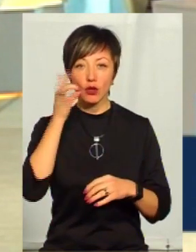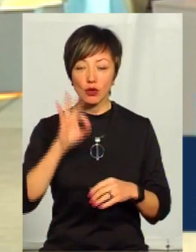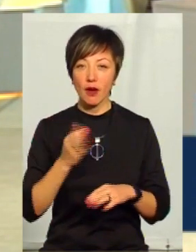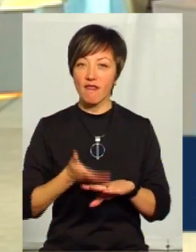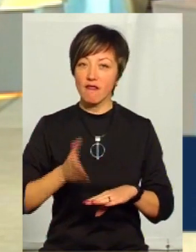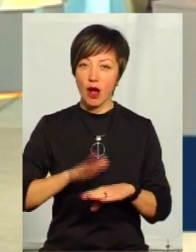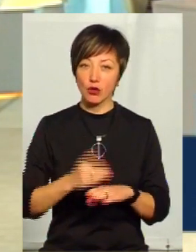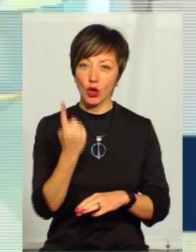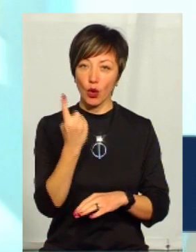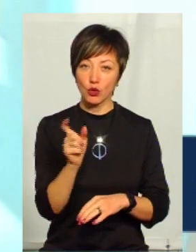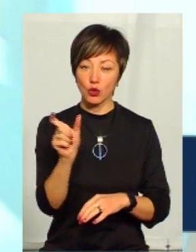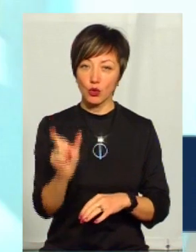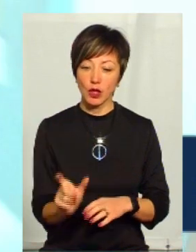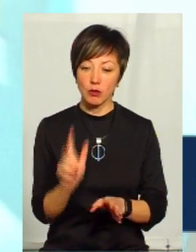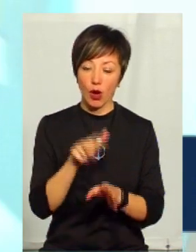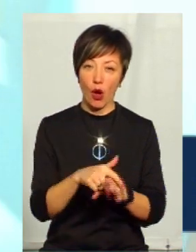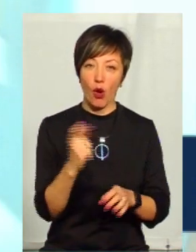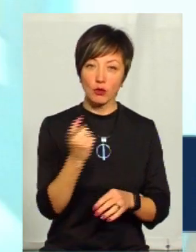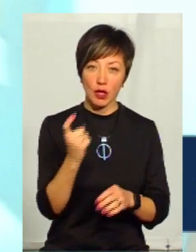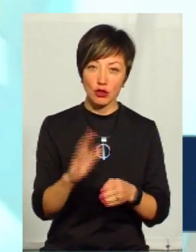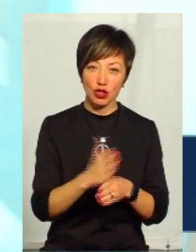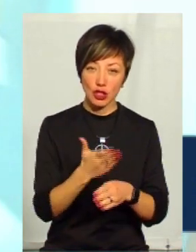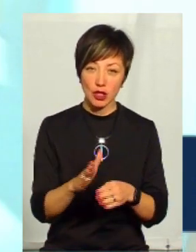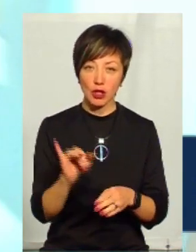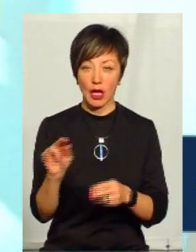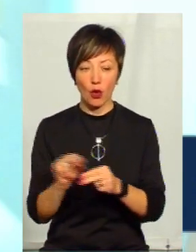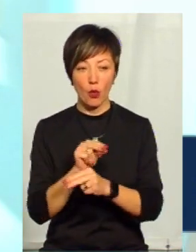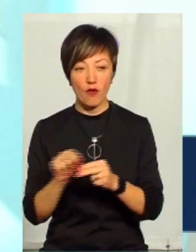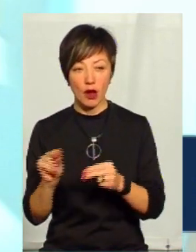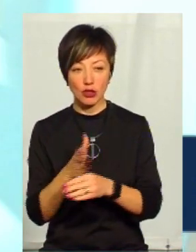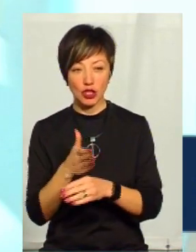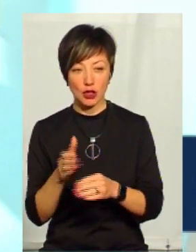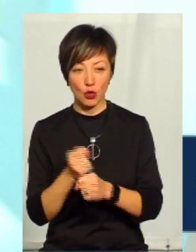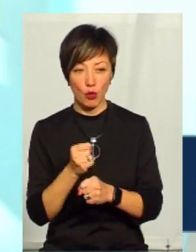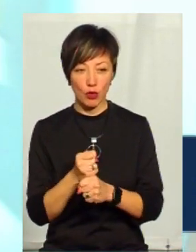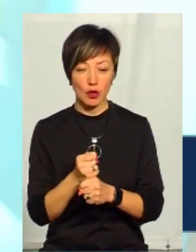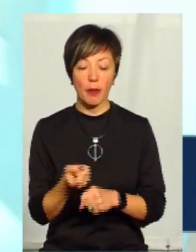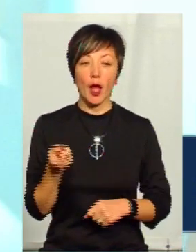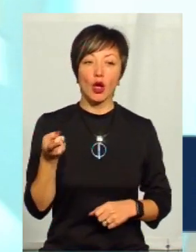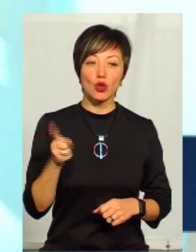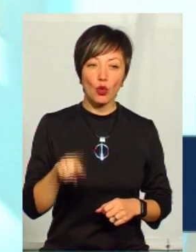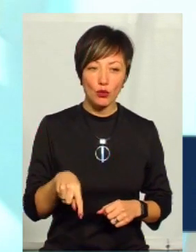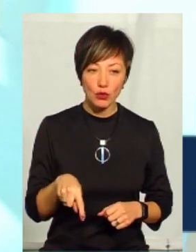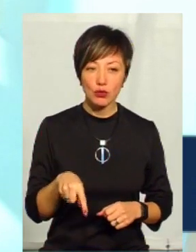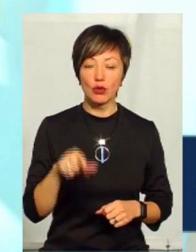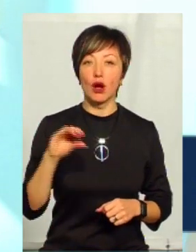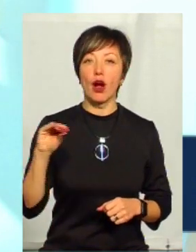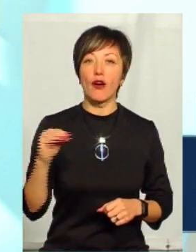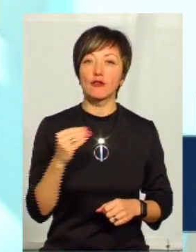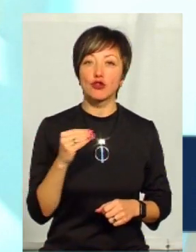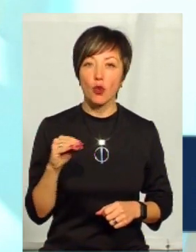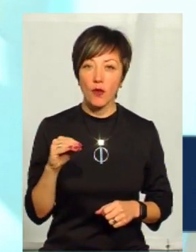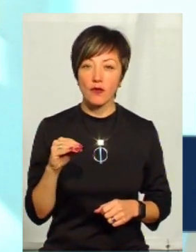на одну людину покладати і господарську частину роботи, і лікувальну частину роботи. Тому в жовтні